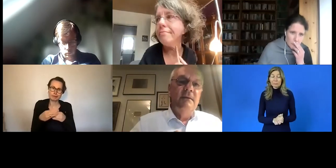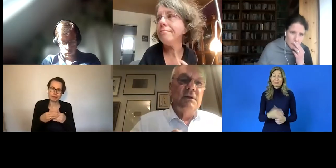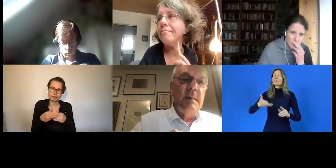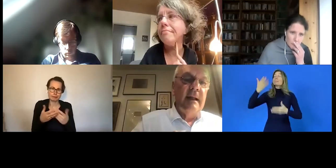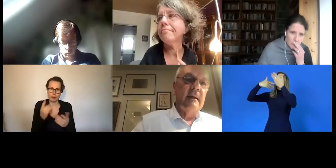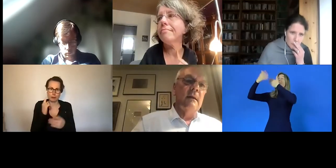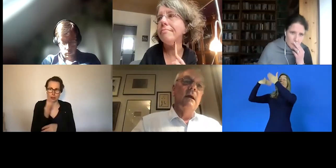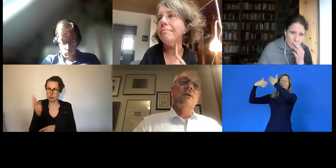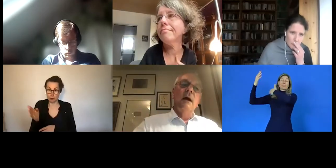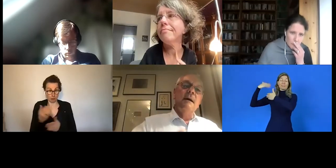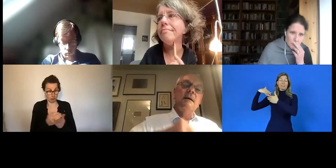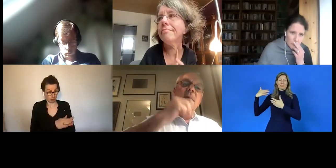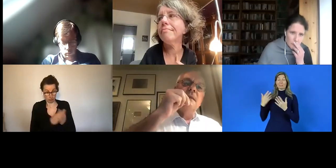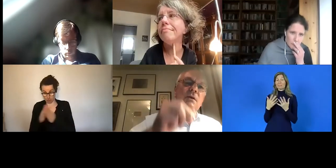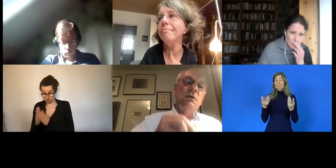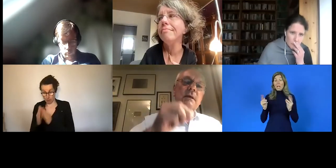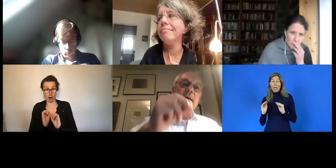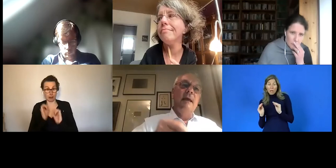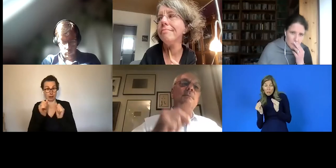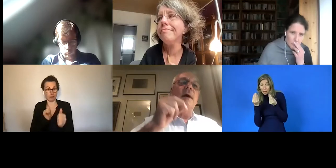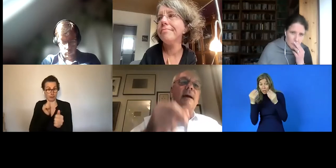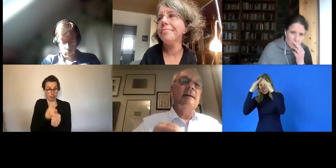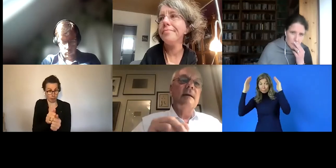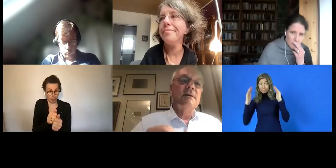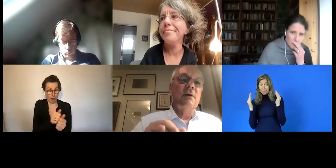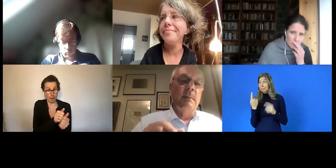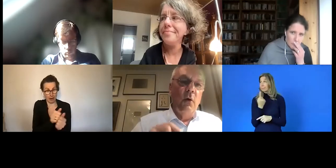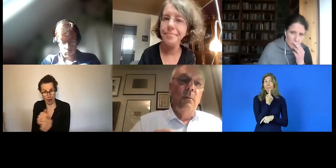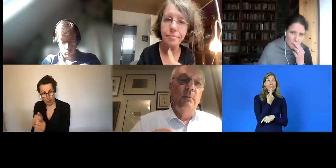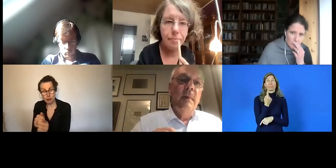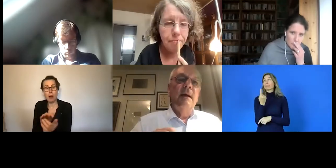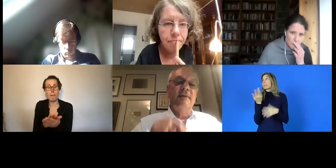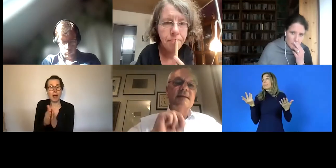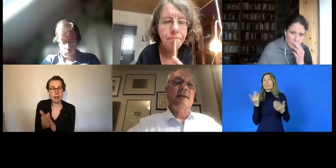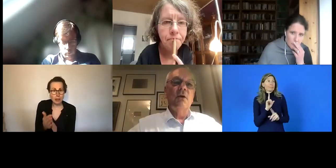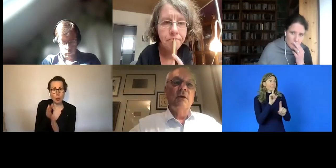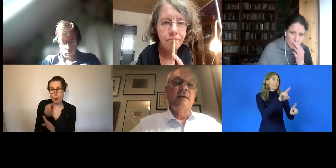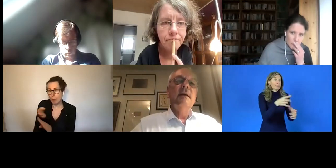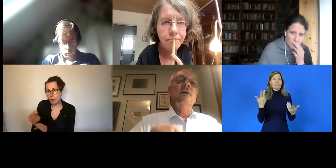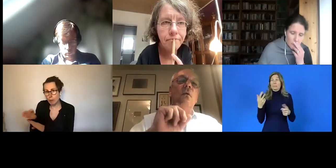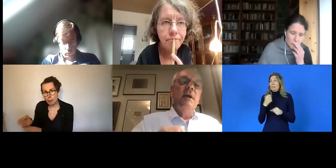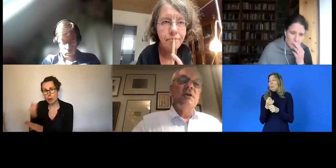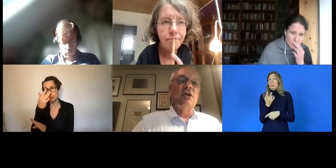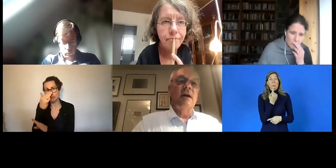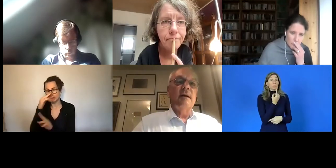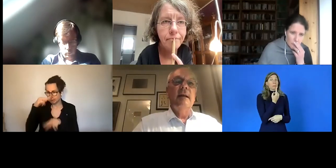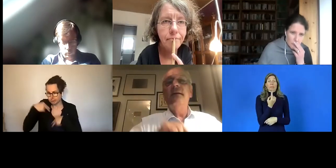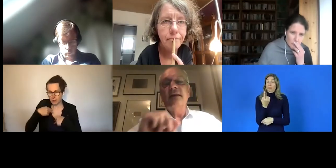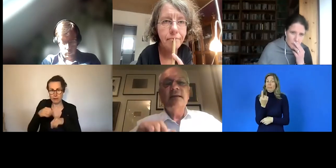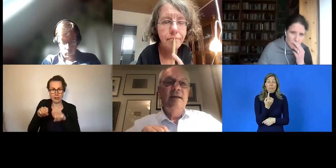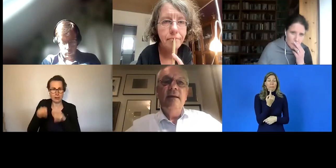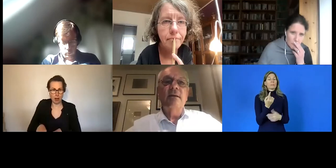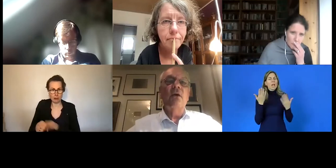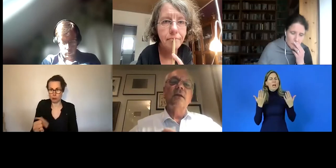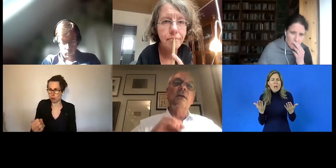aktiv zu begleiten. Mit den Jugendlichen in Praktika zu erproben, was sie können, wo ihre Stärken liegen,